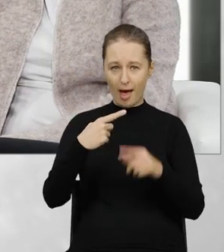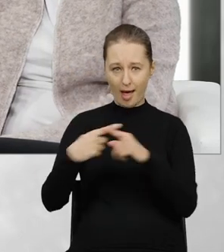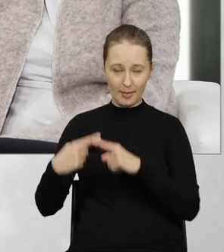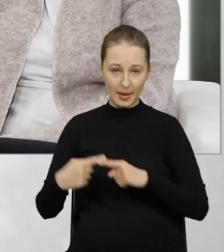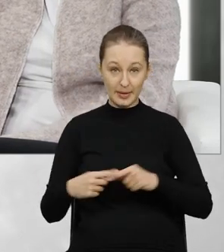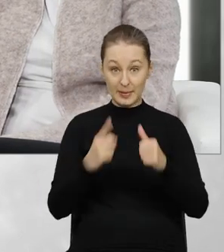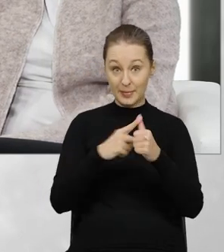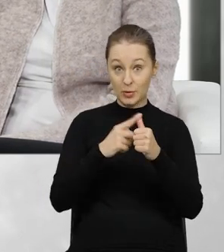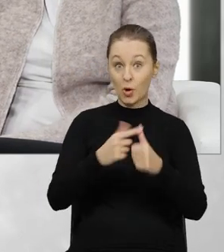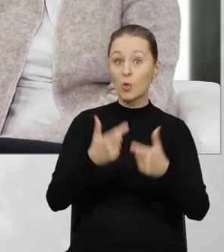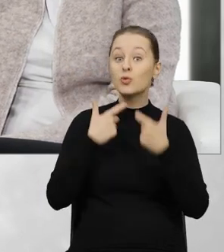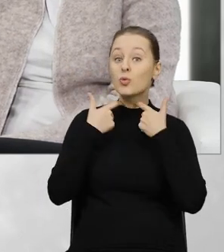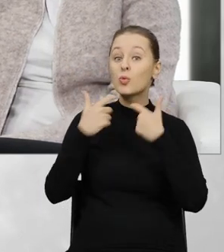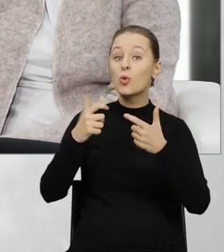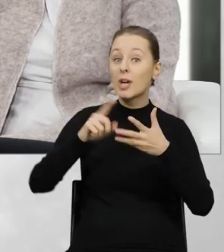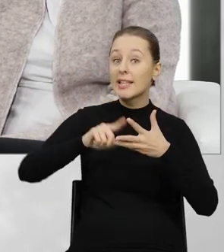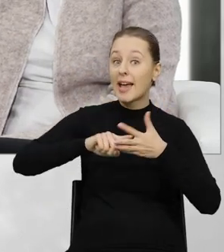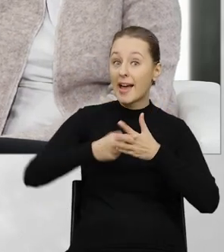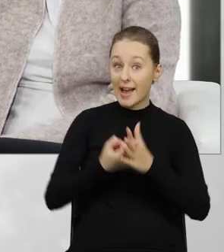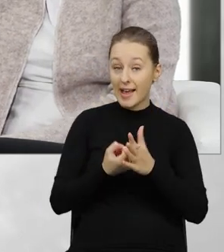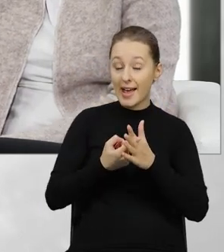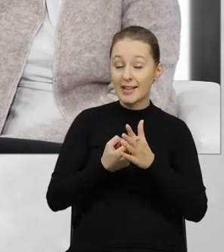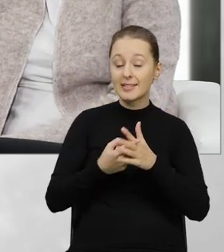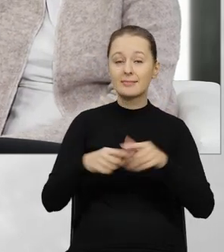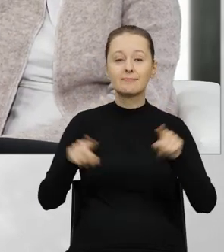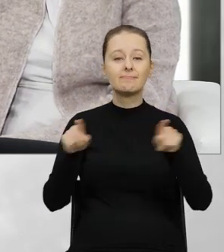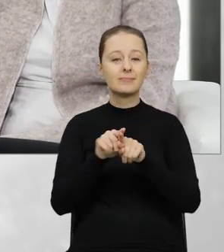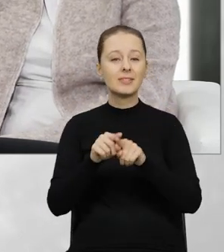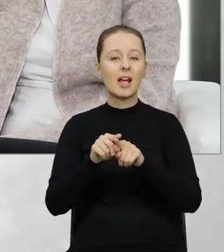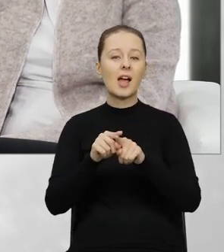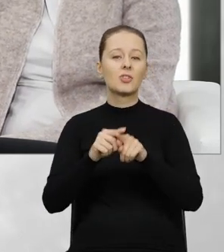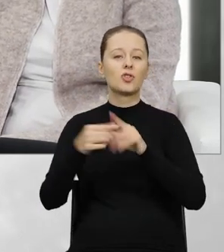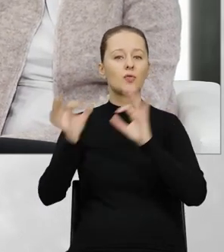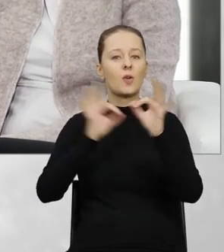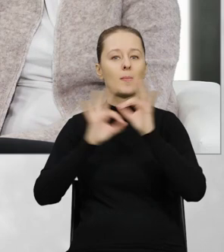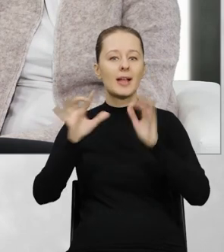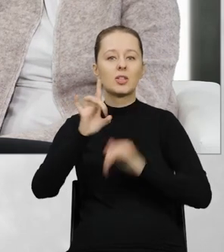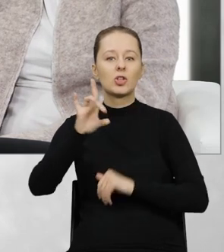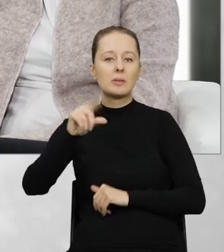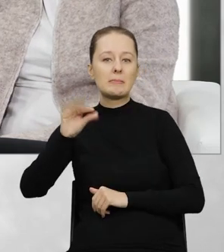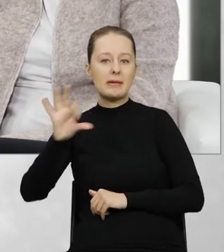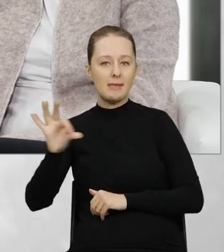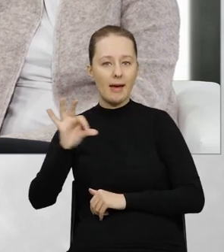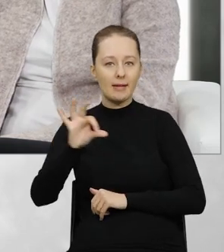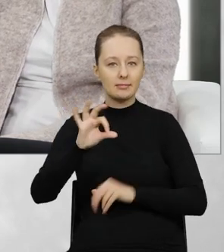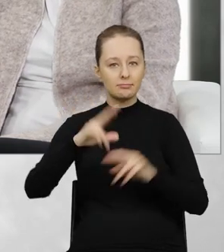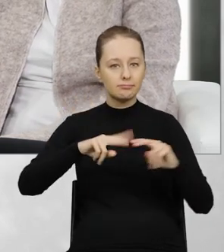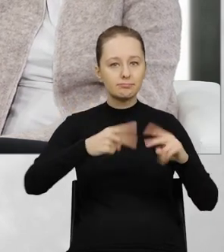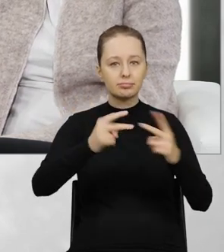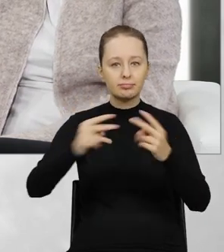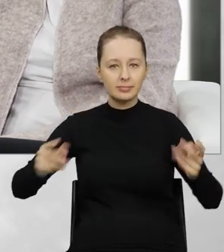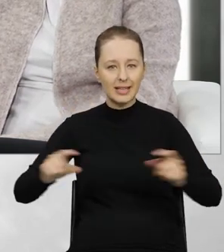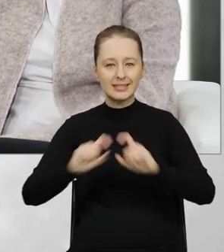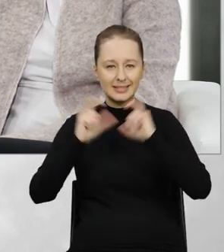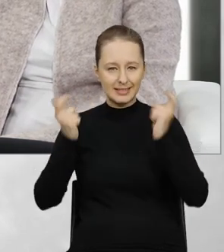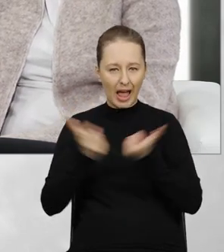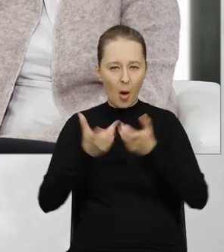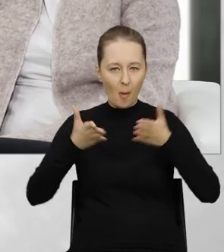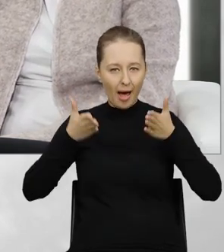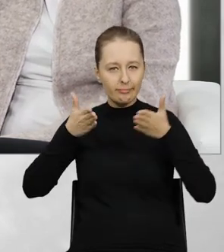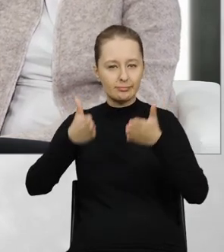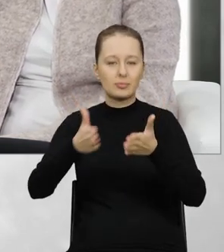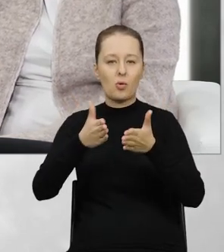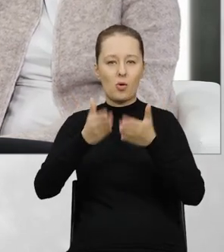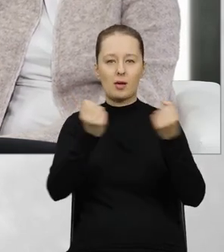z nich jest zgłoszenie do rejestru oraz dane geolokalizacyjne, które przekazywane są na całej trasie